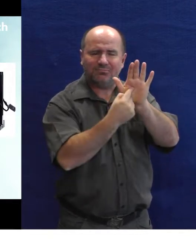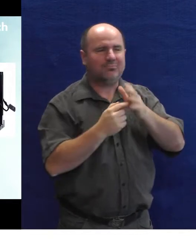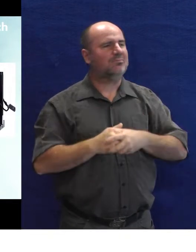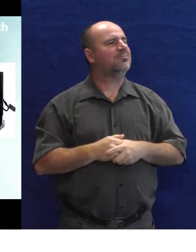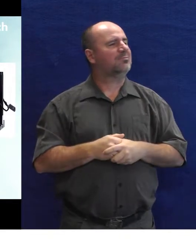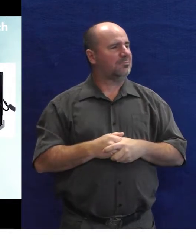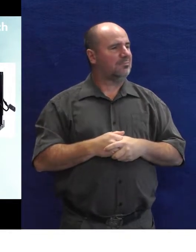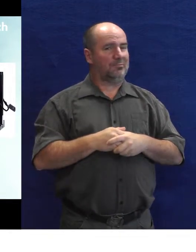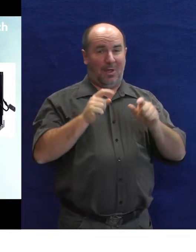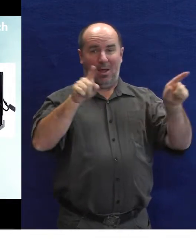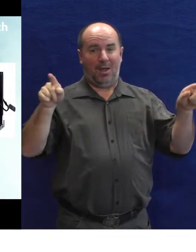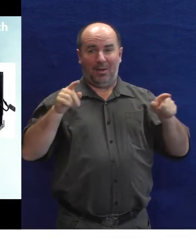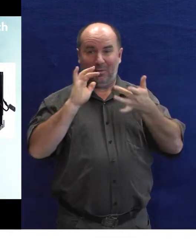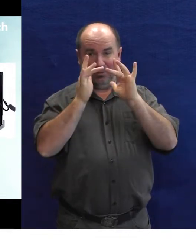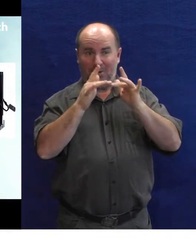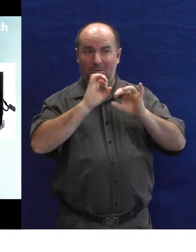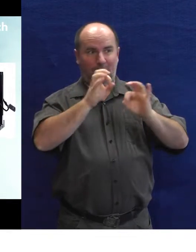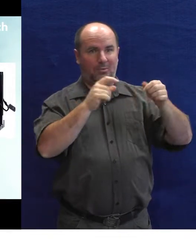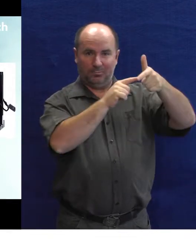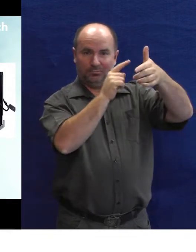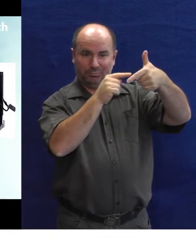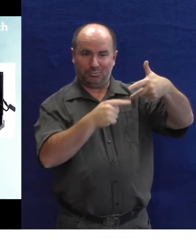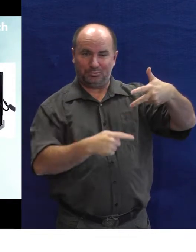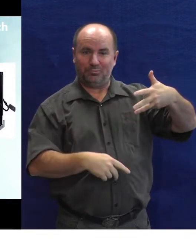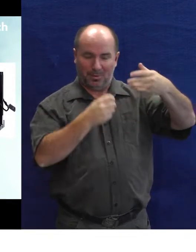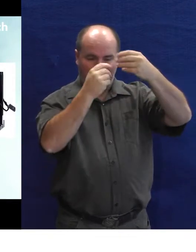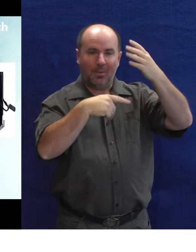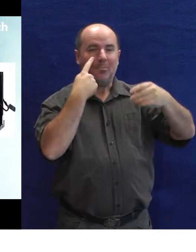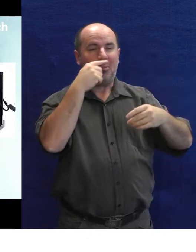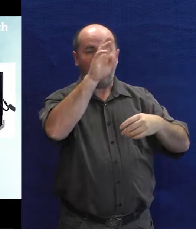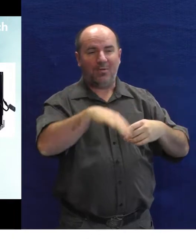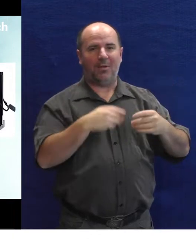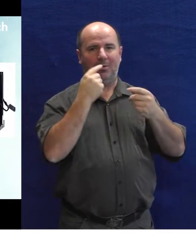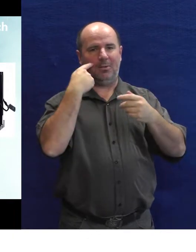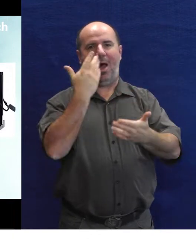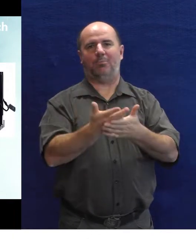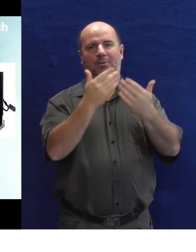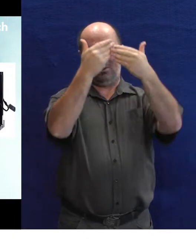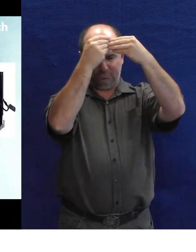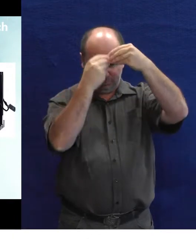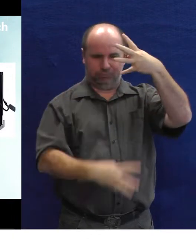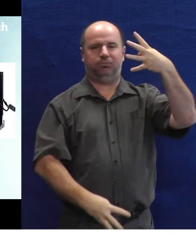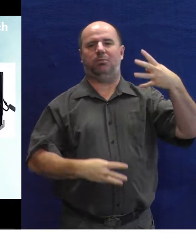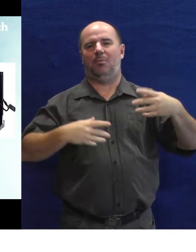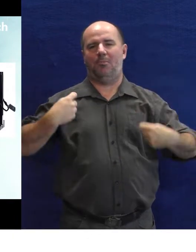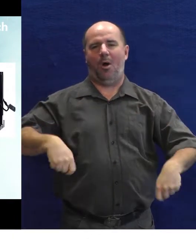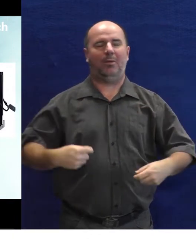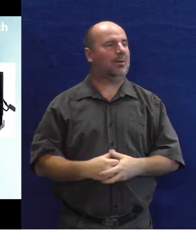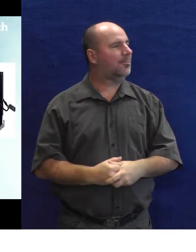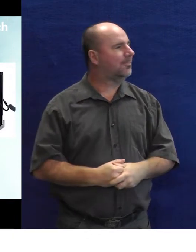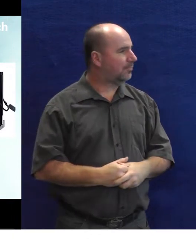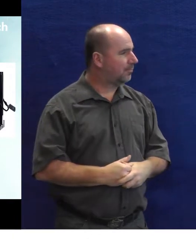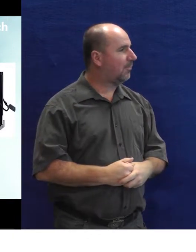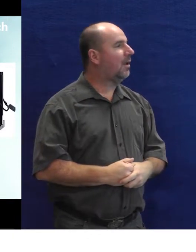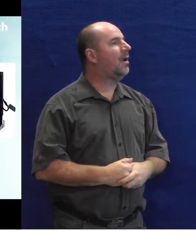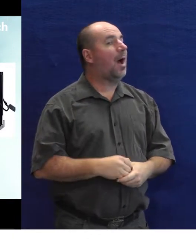sehnat už hotová řešení, které se dají samozřejmě upravit pro konkrétního člověka třeba z hlediska velikosti atd. A